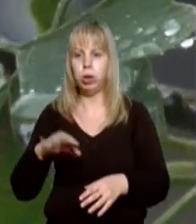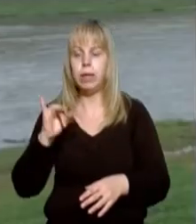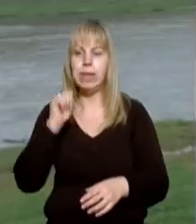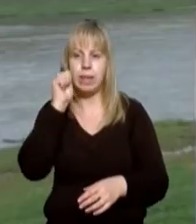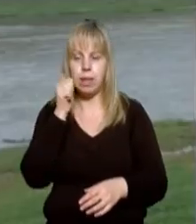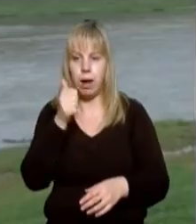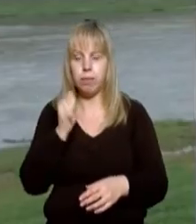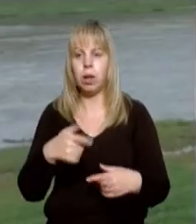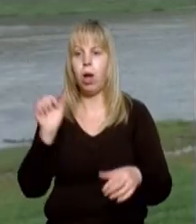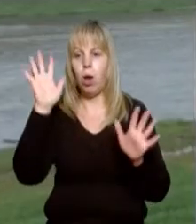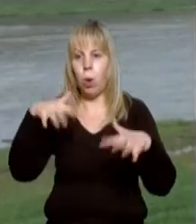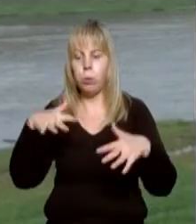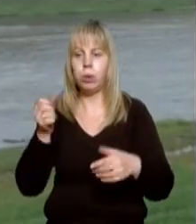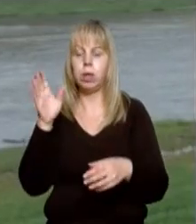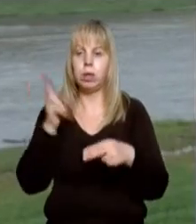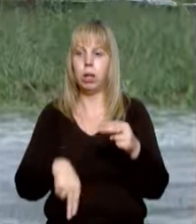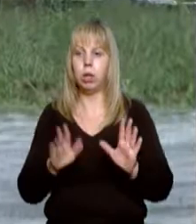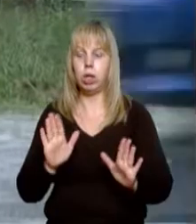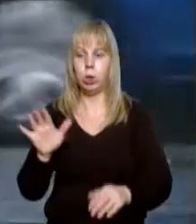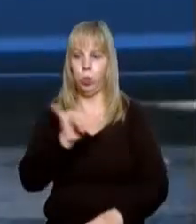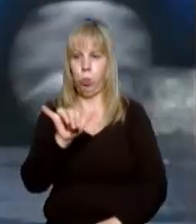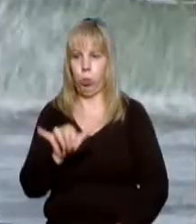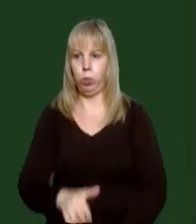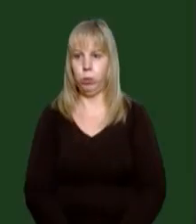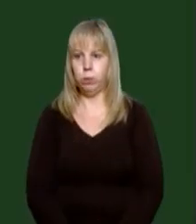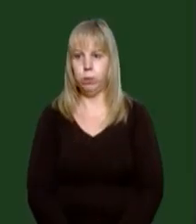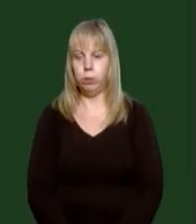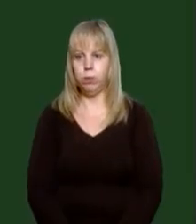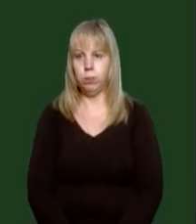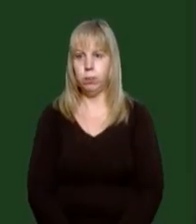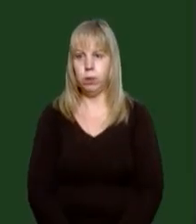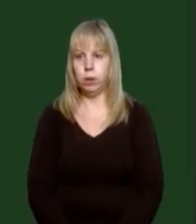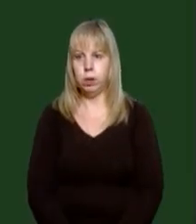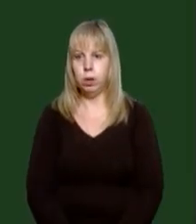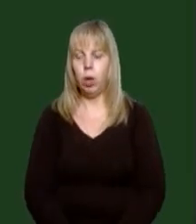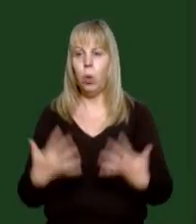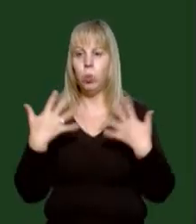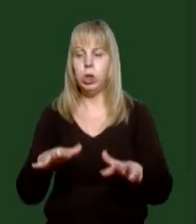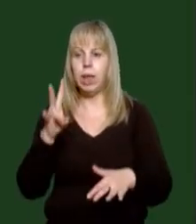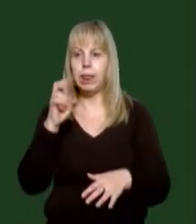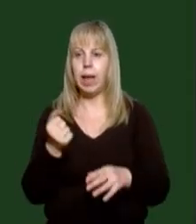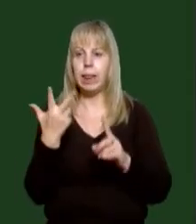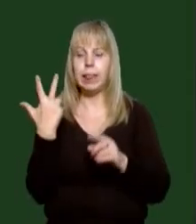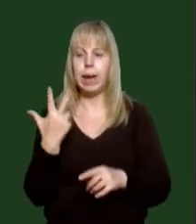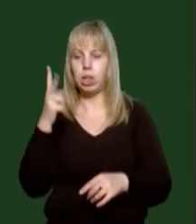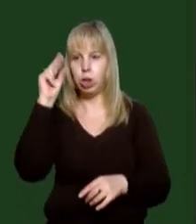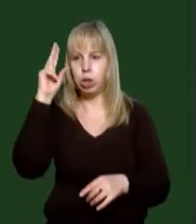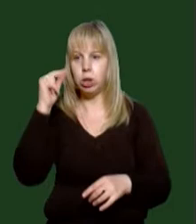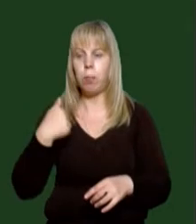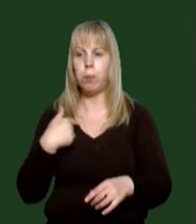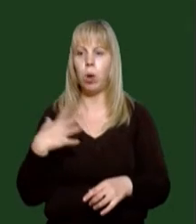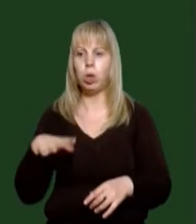і завтра. Опади можуть припинитись із суботи. Вже на 3-е число ми